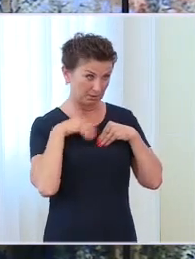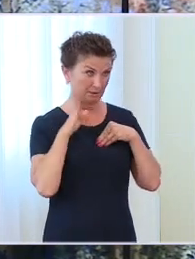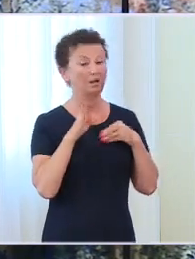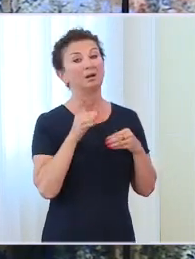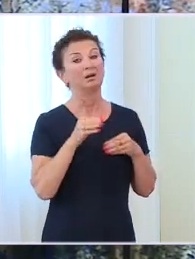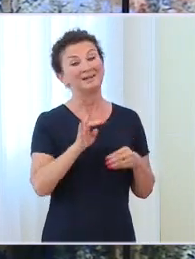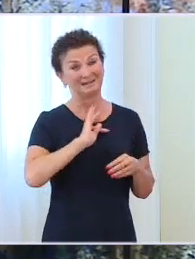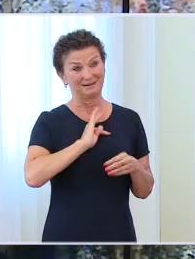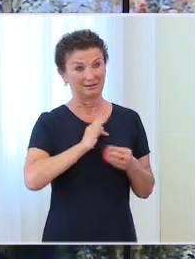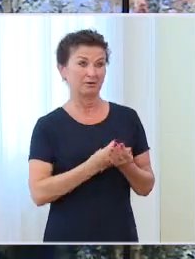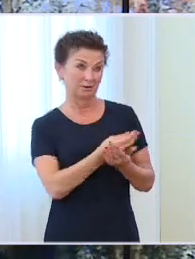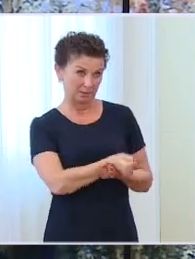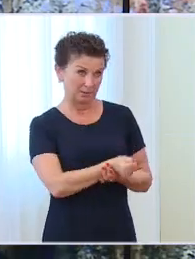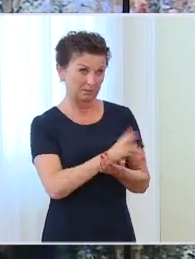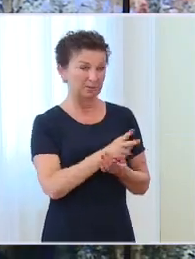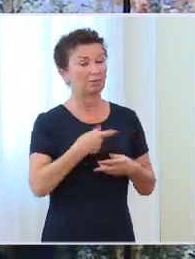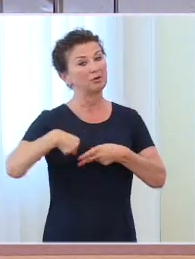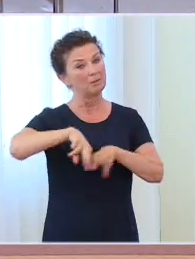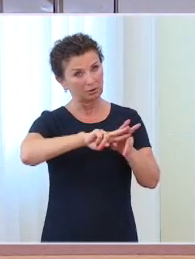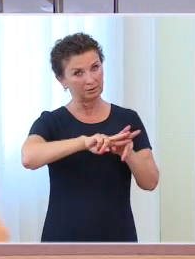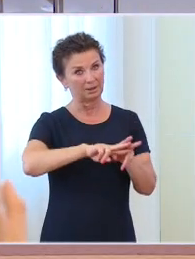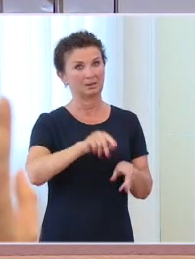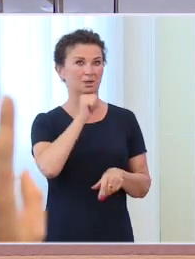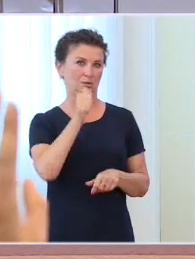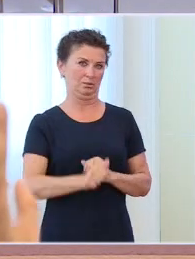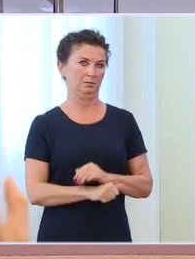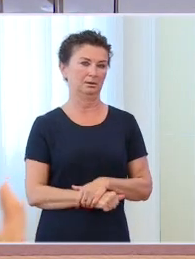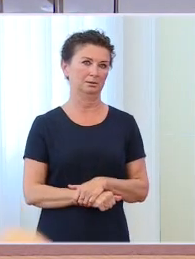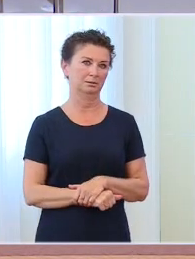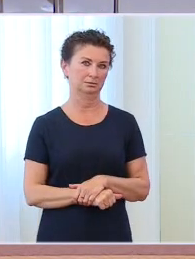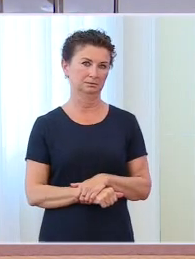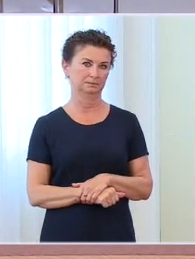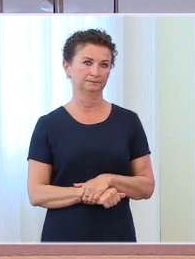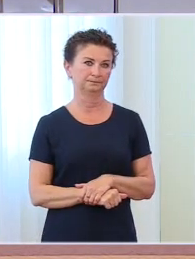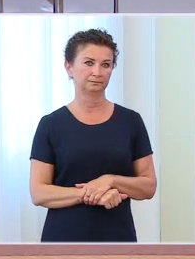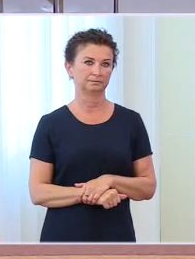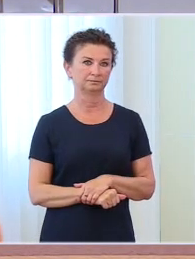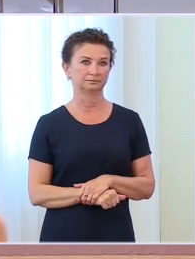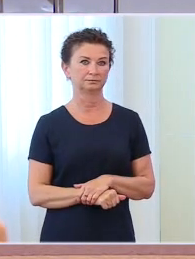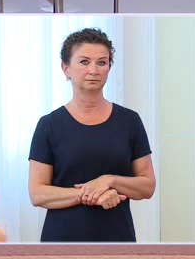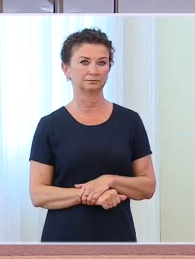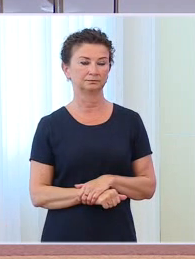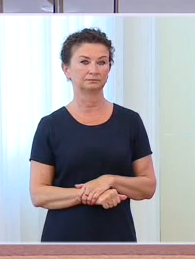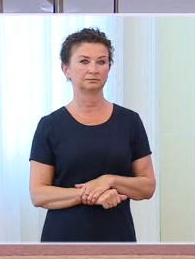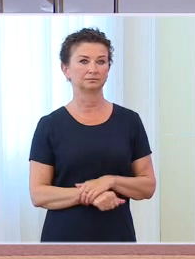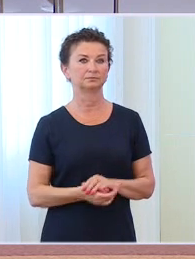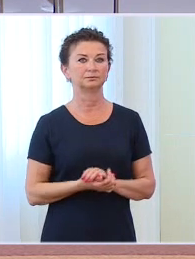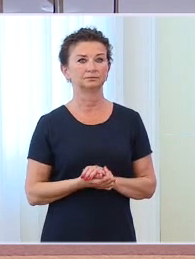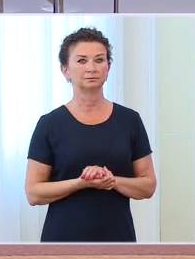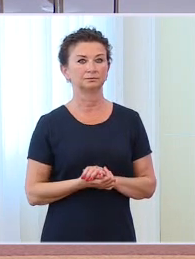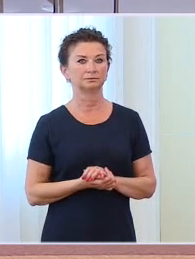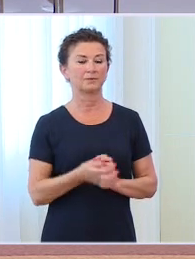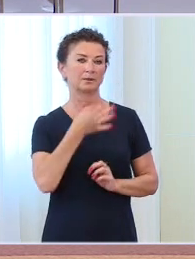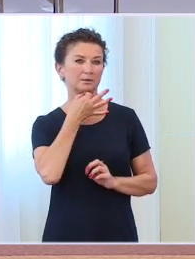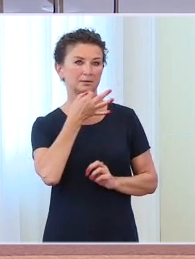zwrócone z Unii Europejskiej. I ostatnie pytanie. Bardzo proszę. Paweł Szot, TVP Info. Mam